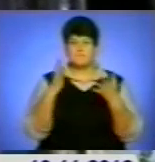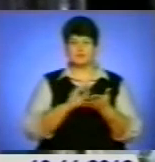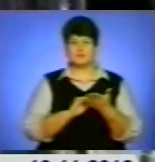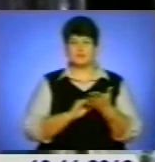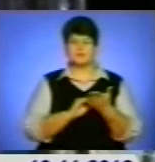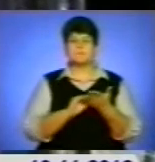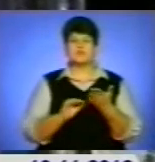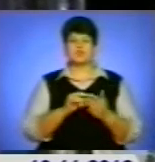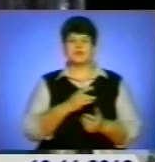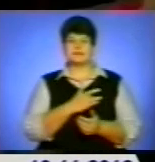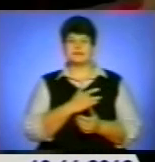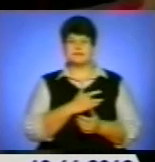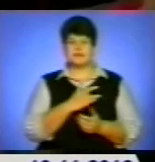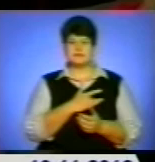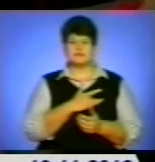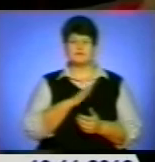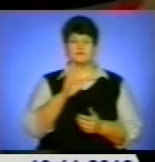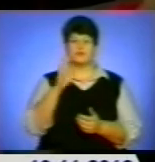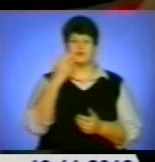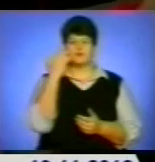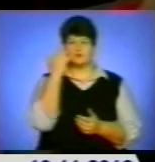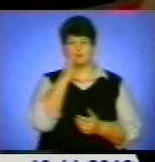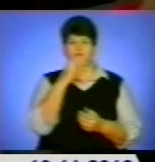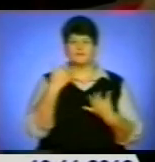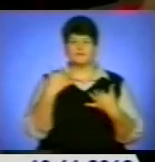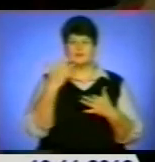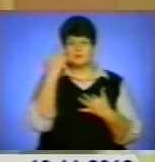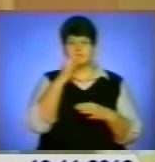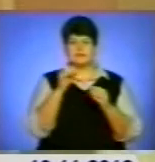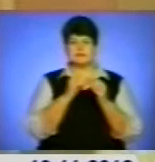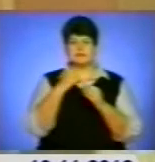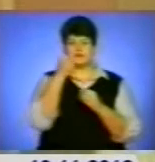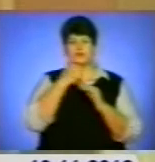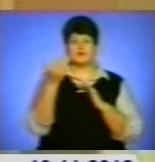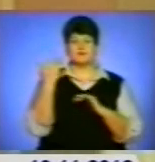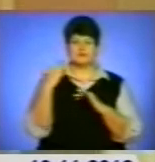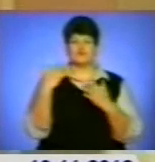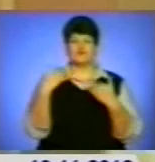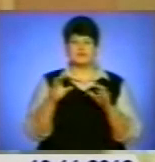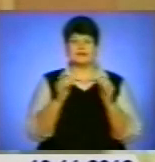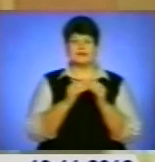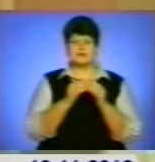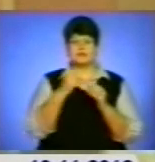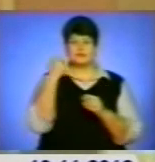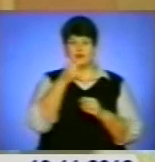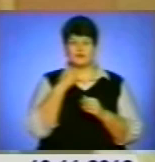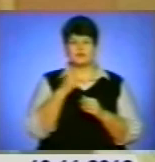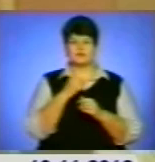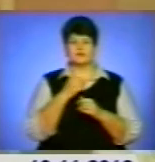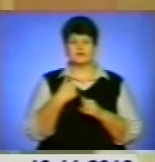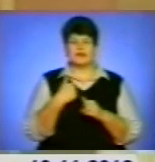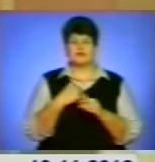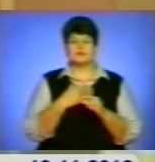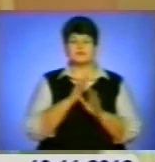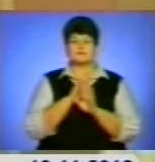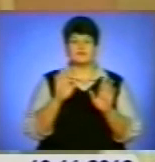серцем. Оскільки зір втратила жінка 10 років тому. Мої творчості вже 10 років, але співати я десь